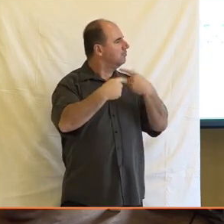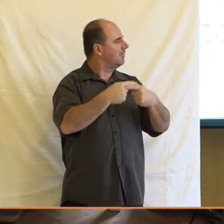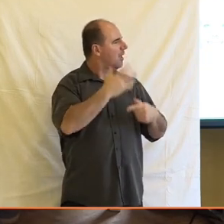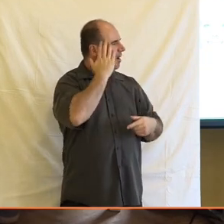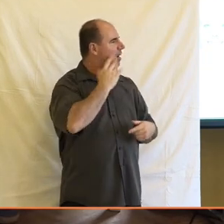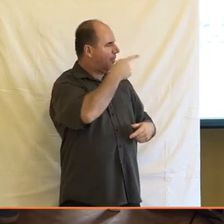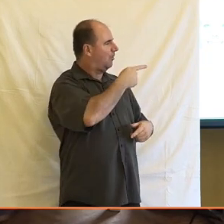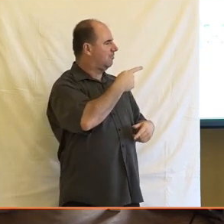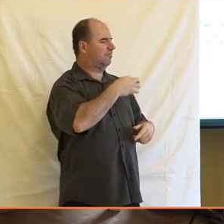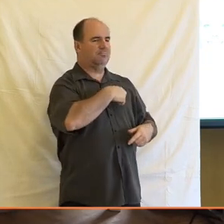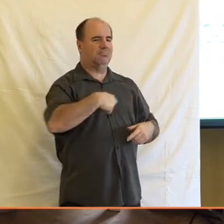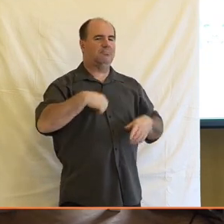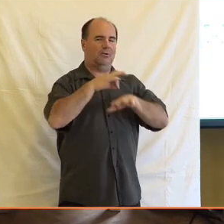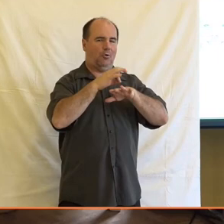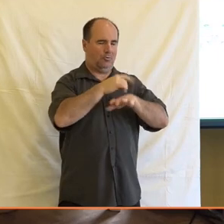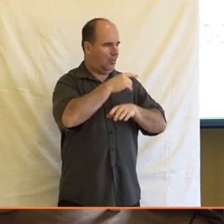pan Emijovský, jako prvního.